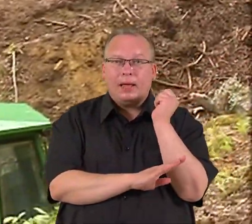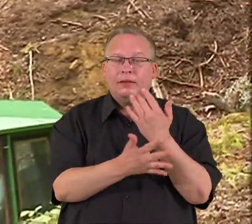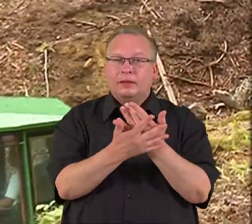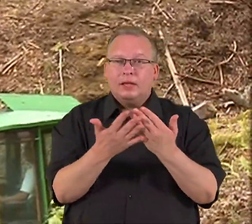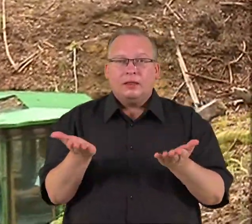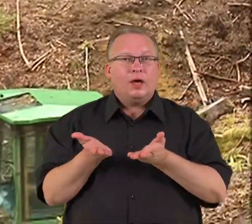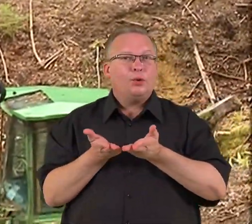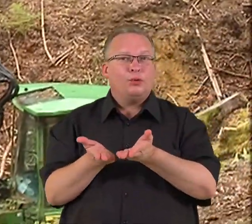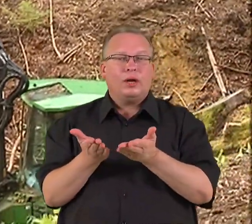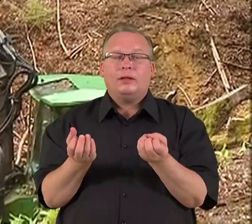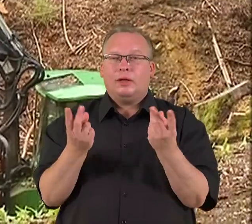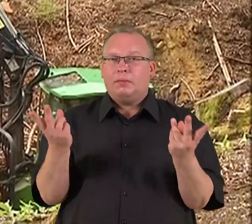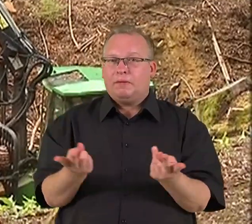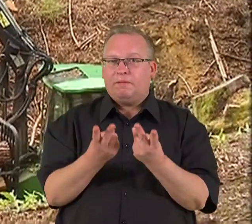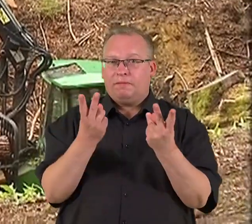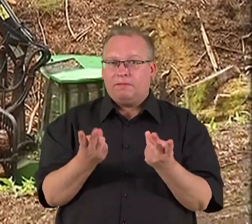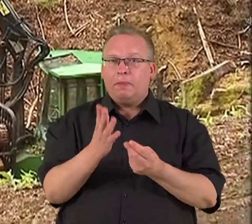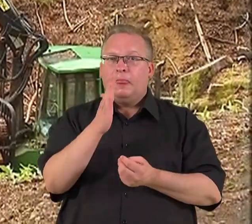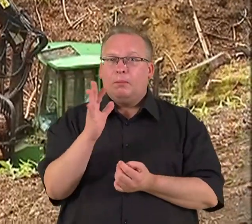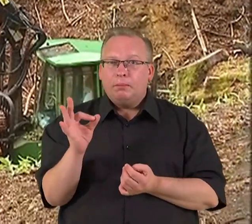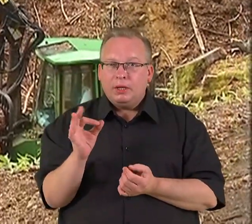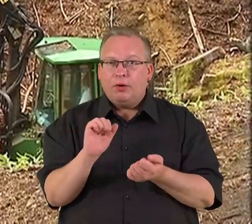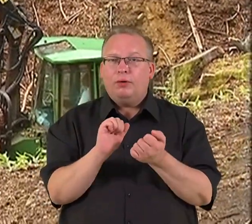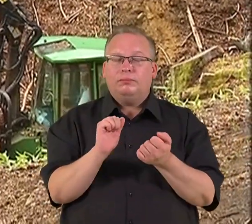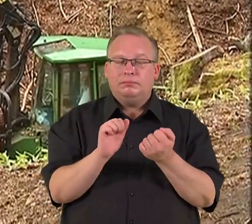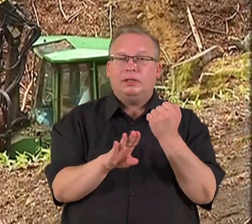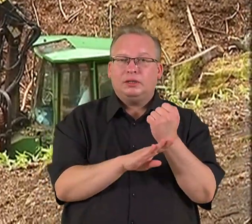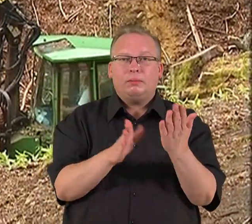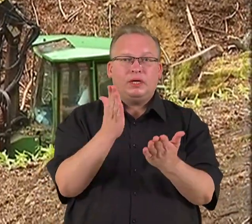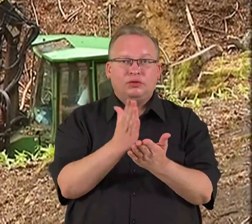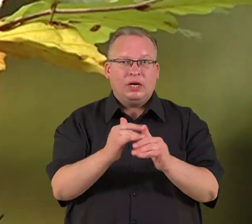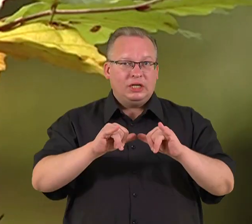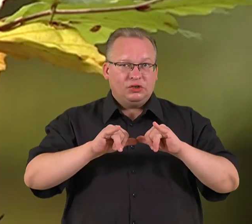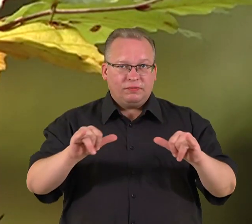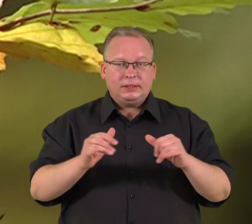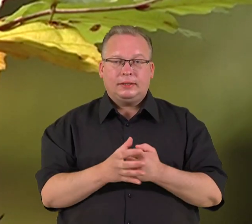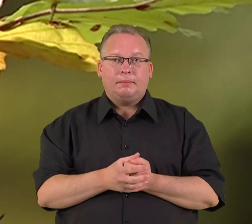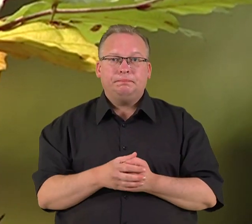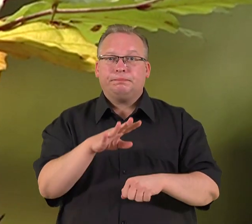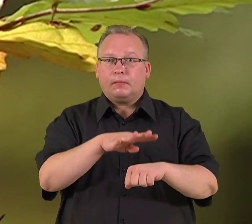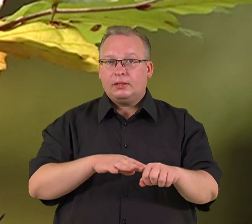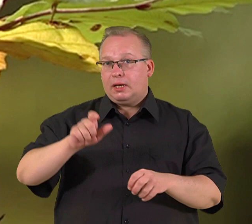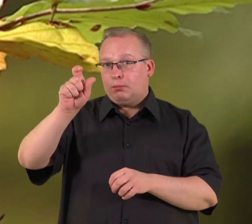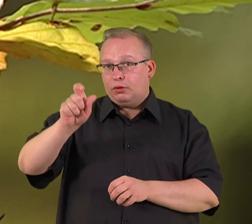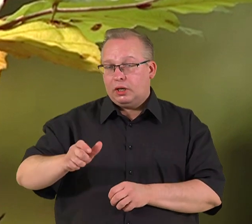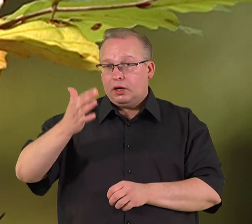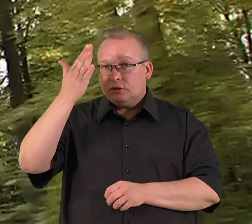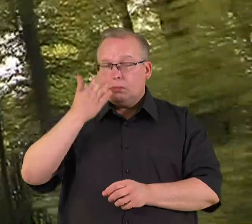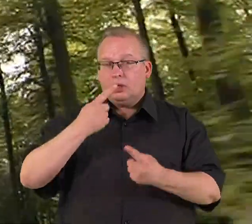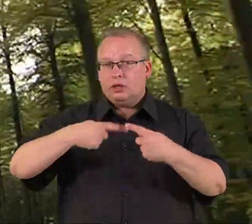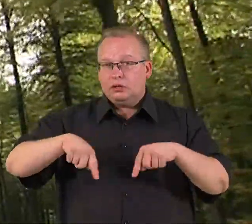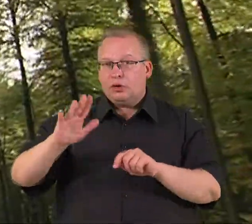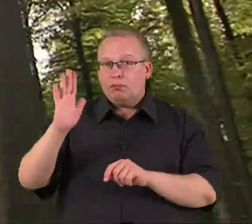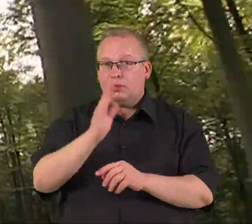ir kuriam kol kas dar bioenergetika pas mus yra ir švysita. Seimo narės nuomonė nacionalinės